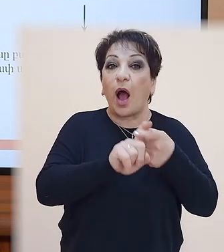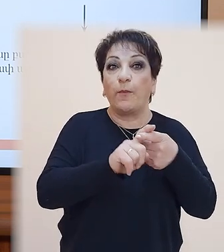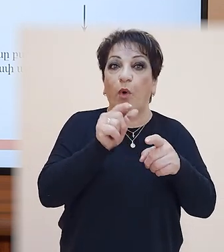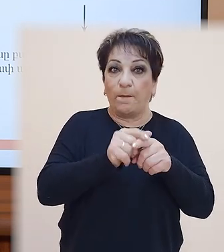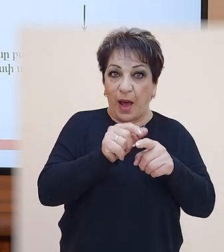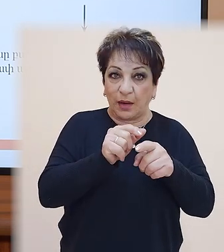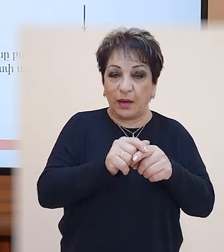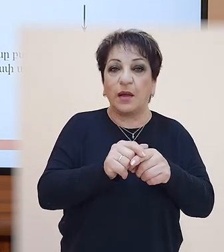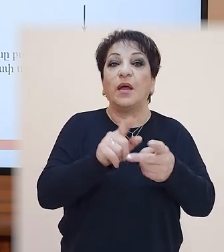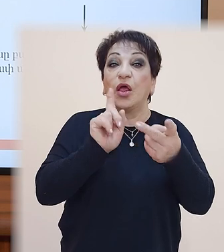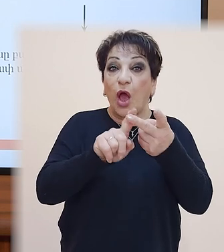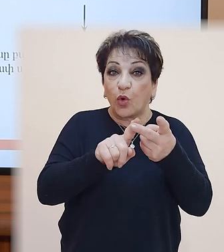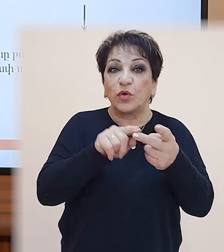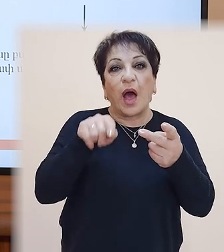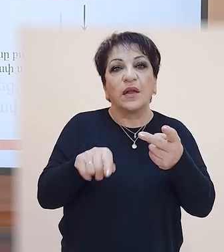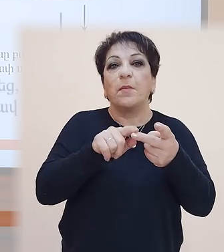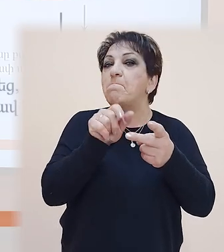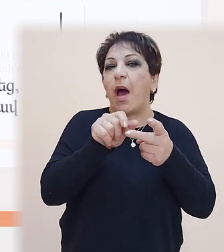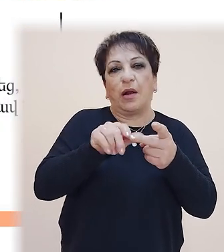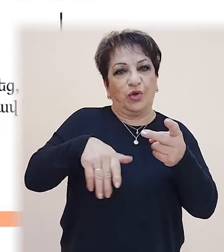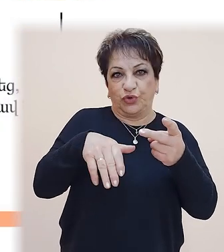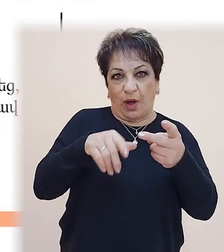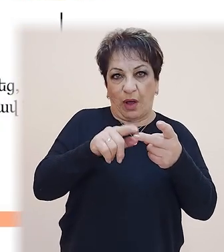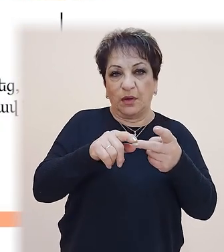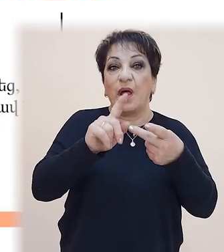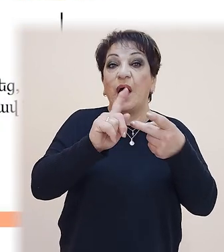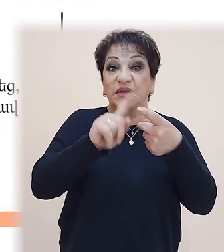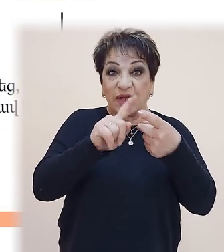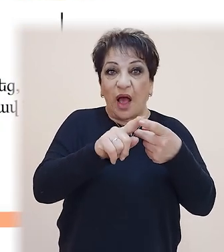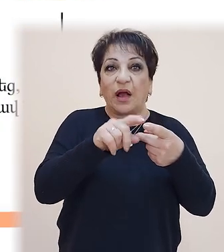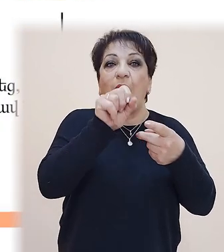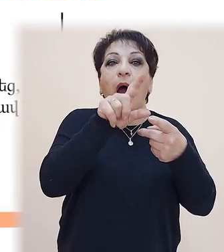այլ դեպքում այդ